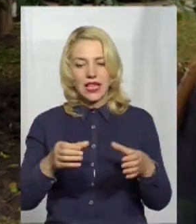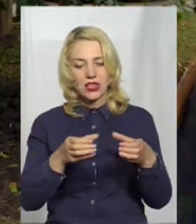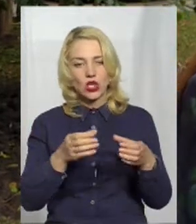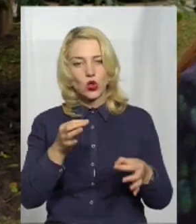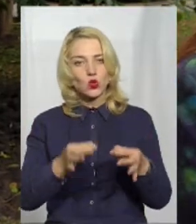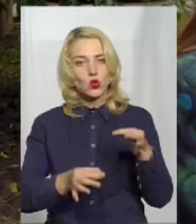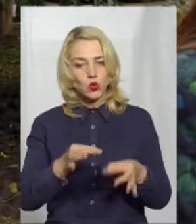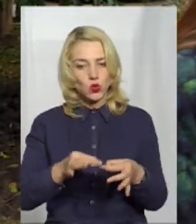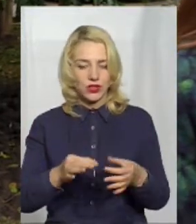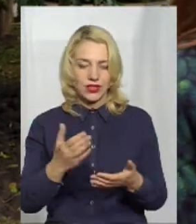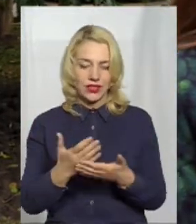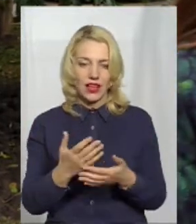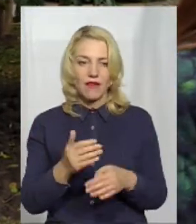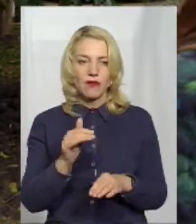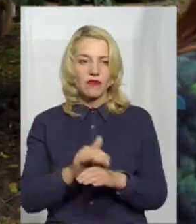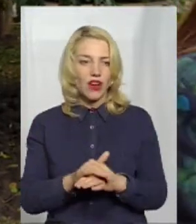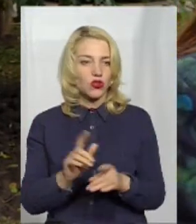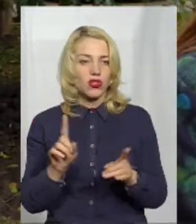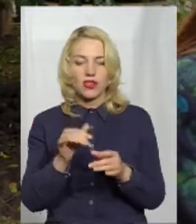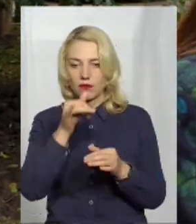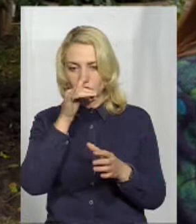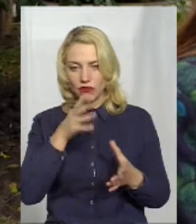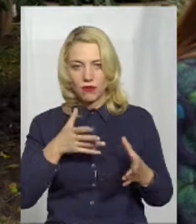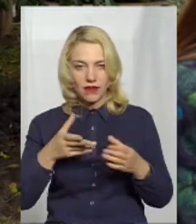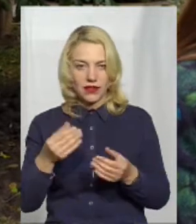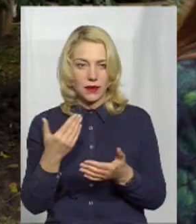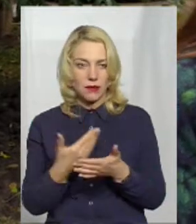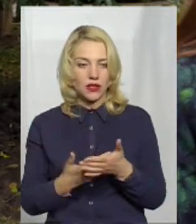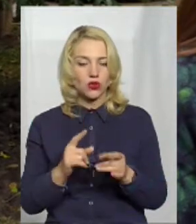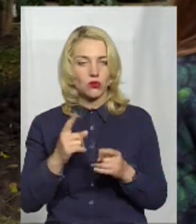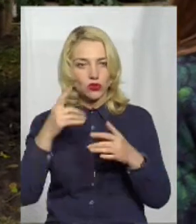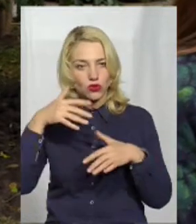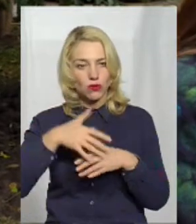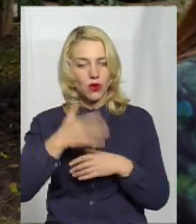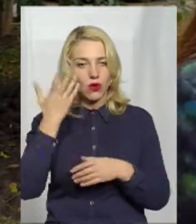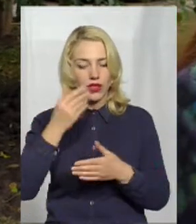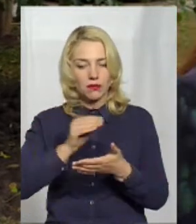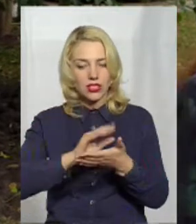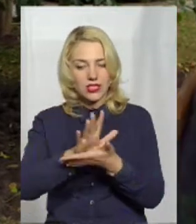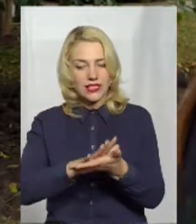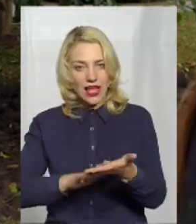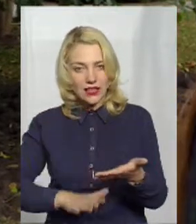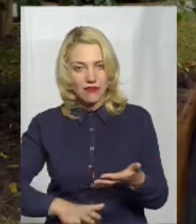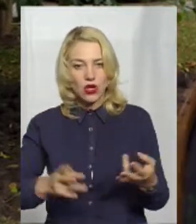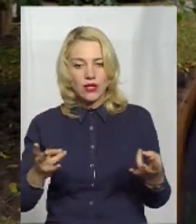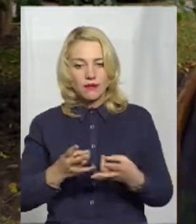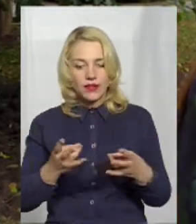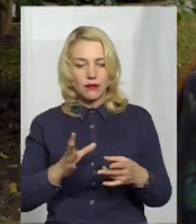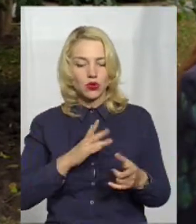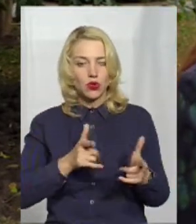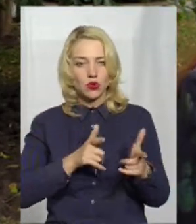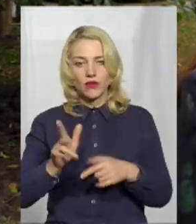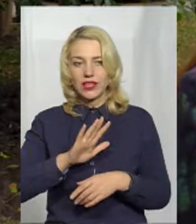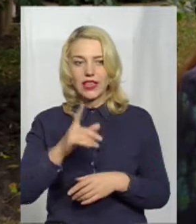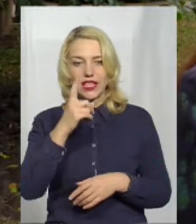'єктивні фактори, на які ви аж ніяк не можете повпливати. Тому зрозуміло, що коли ви пишете заявку, ви маєте бути готові далеко не на 100%,